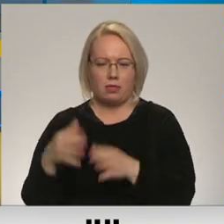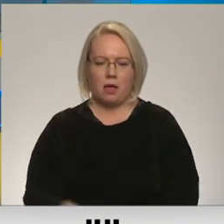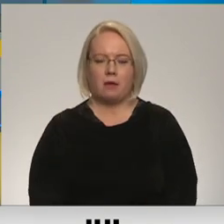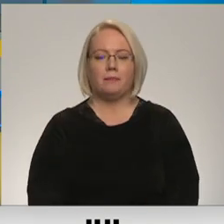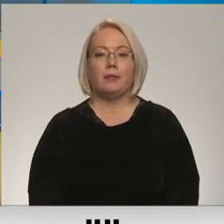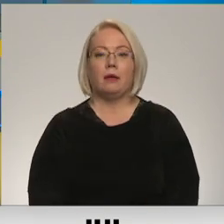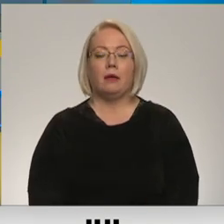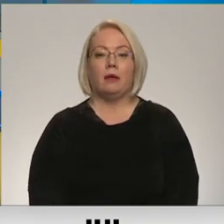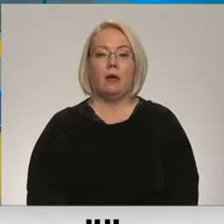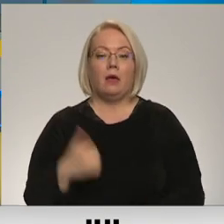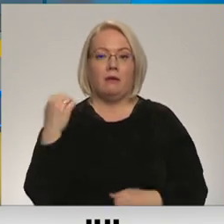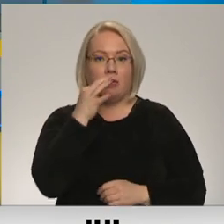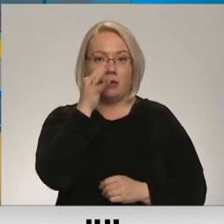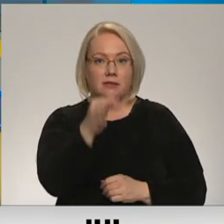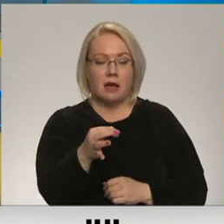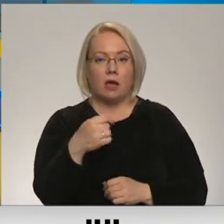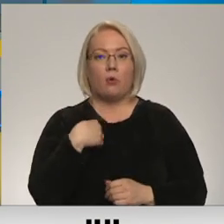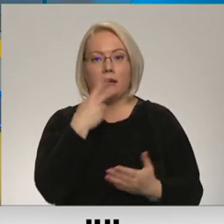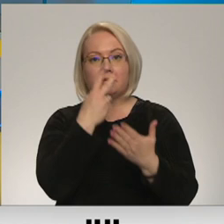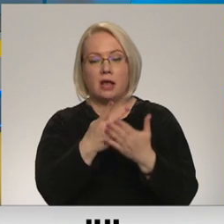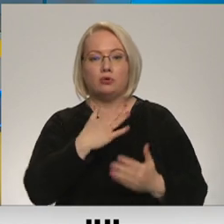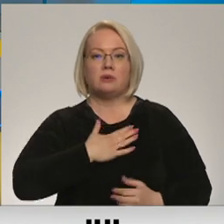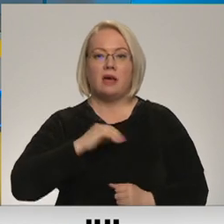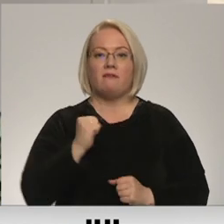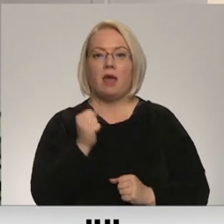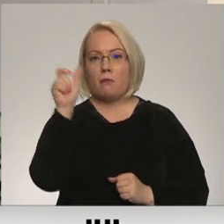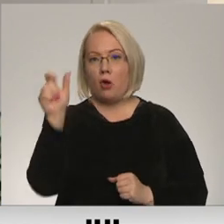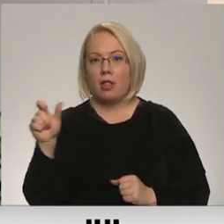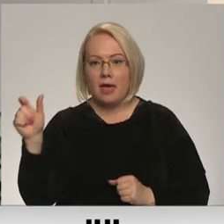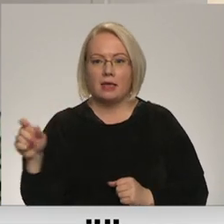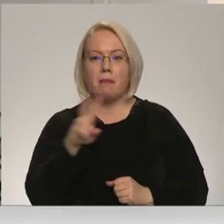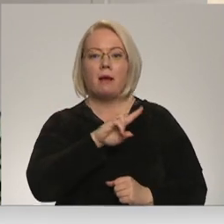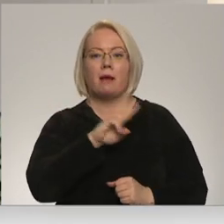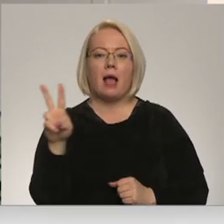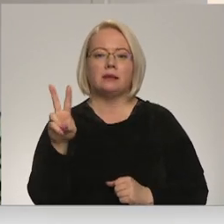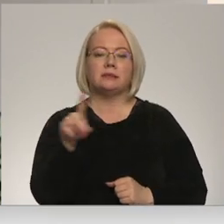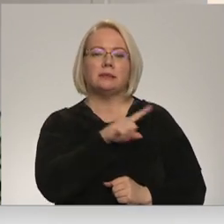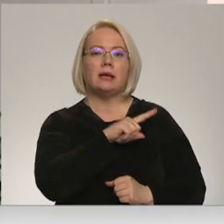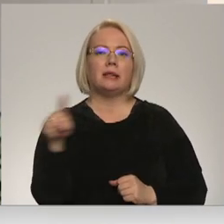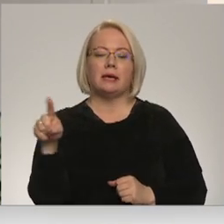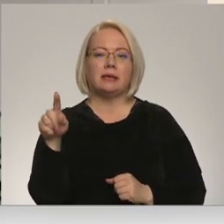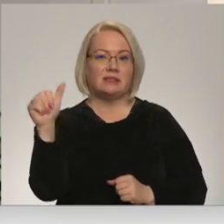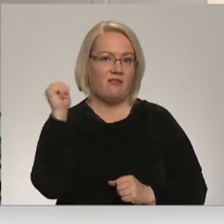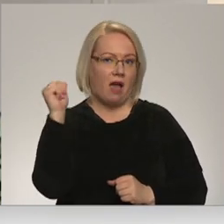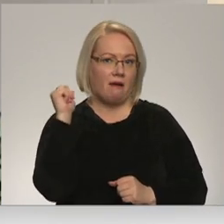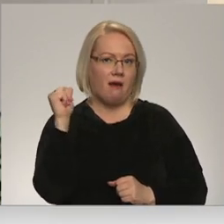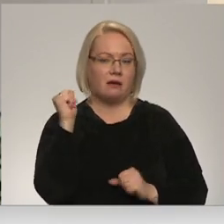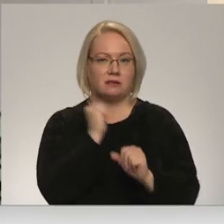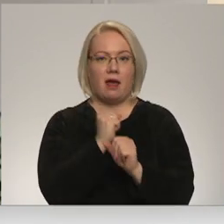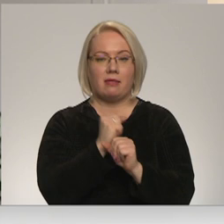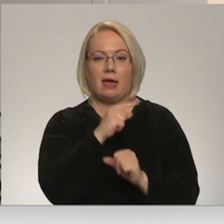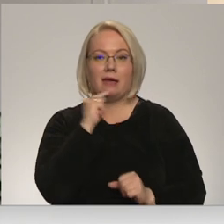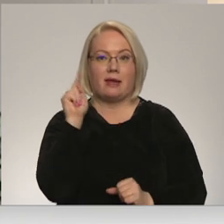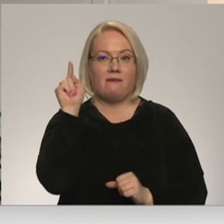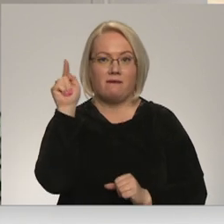Protams, tas, ko es redzu no saviem kolēģiem, kas līdz vēl gandrīz vakardienai strādāja Krievijā,